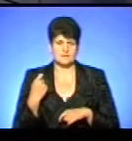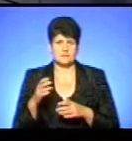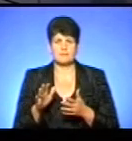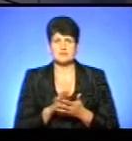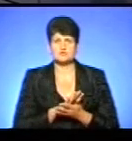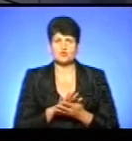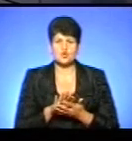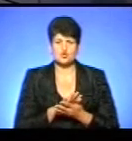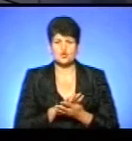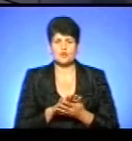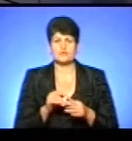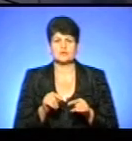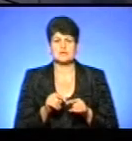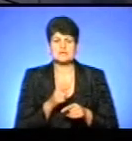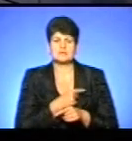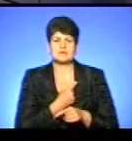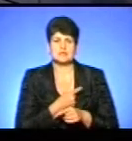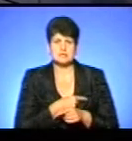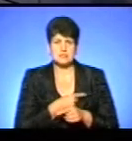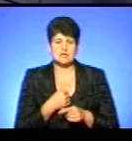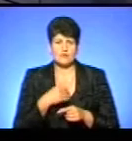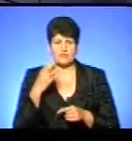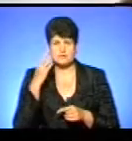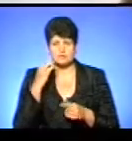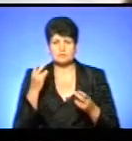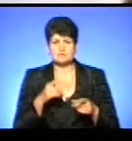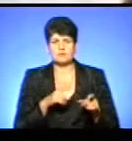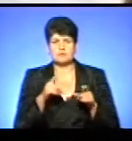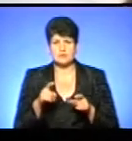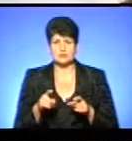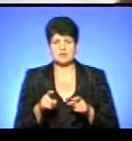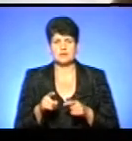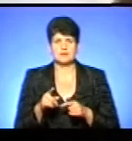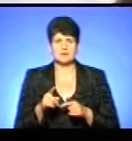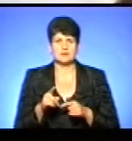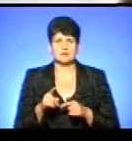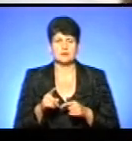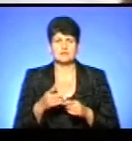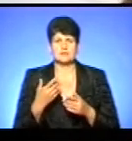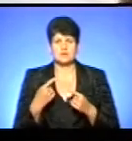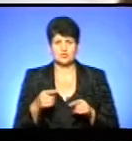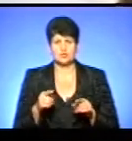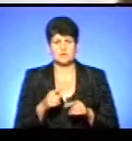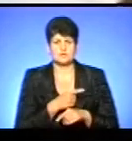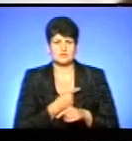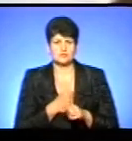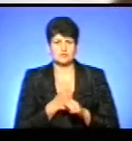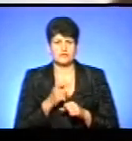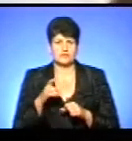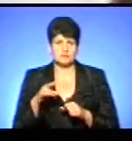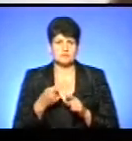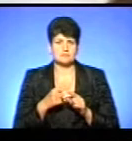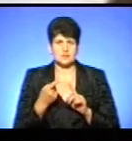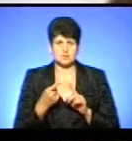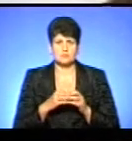Безкоштовність так звана медицина. Тобто я вважаю, що потрібно переходити на страхову медицину, так як це в Європі. Зроблено вже давним-давно. Це перша